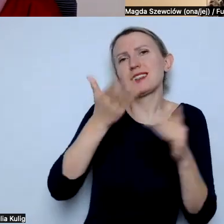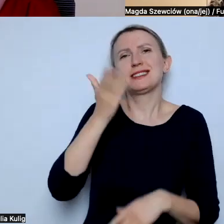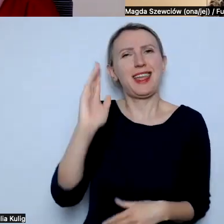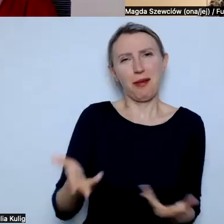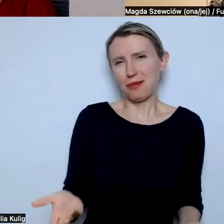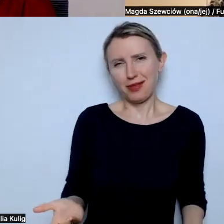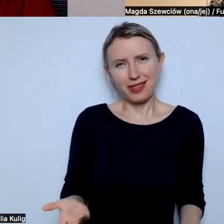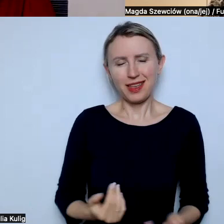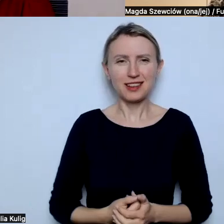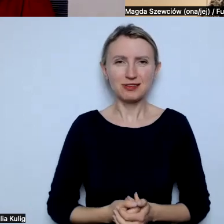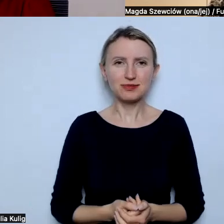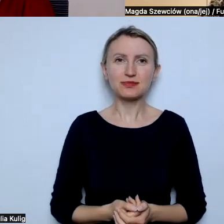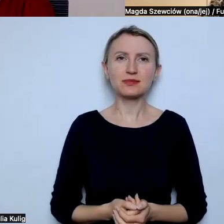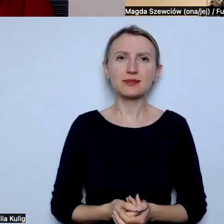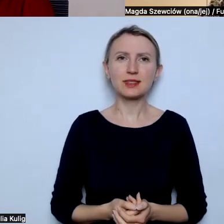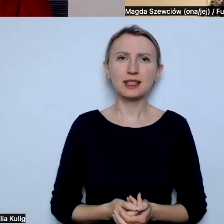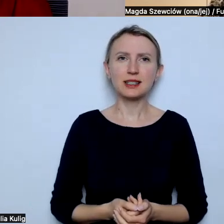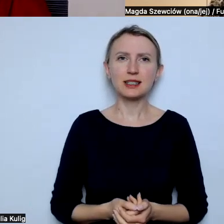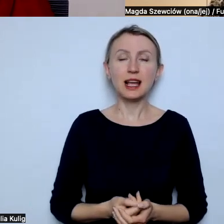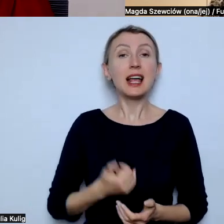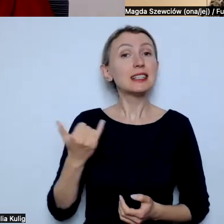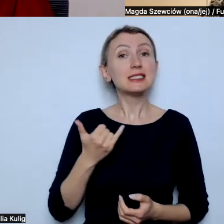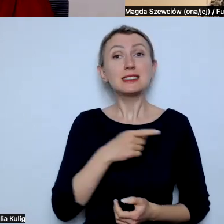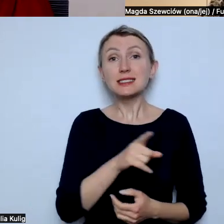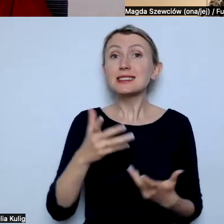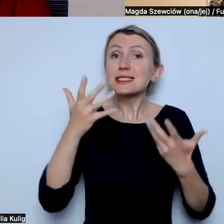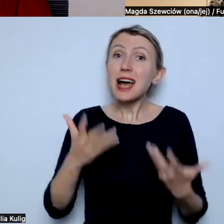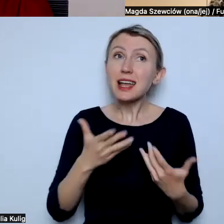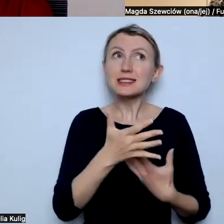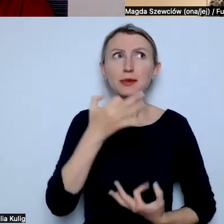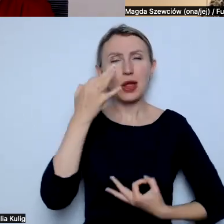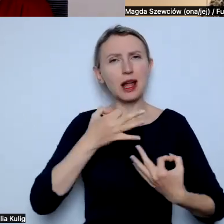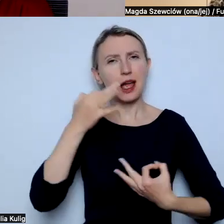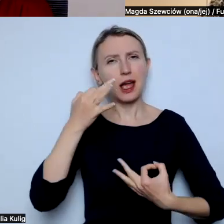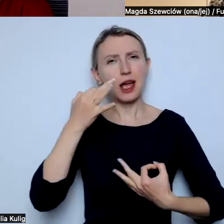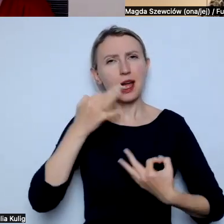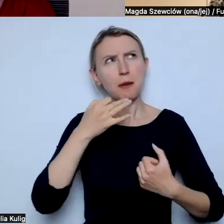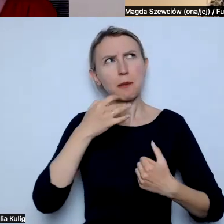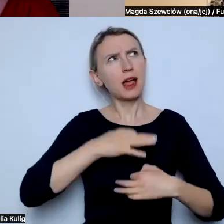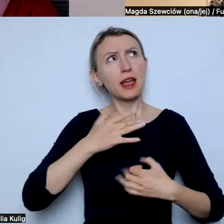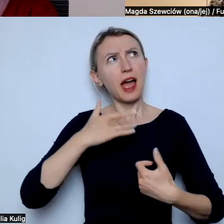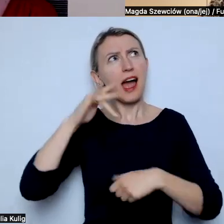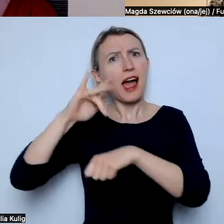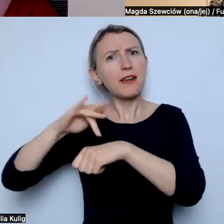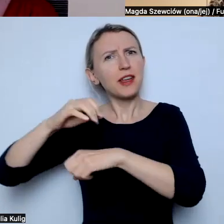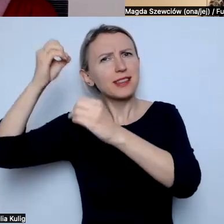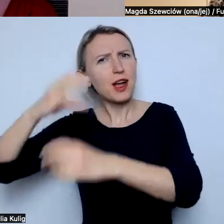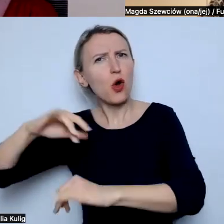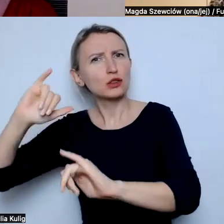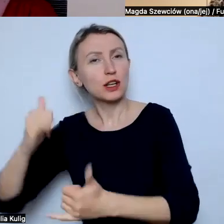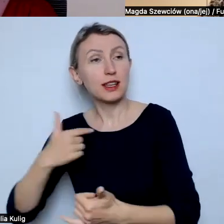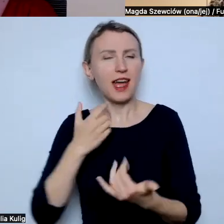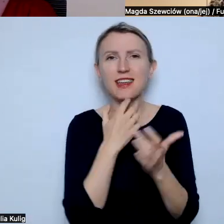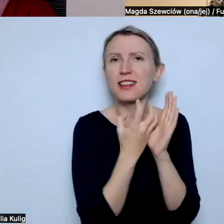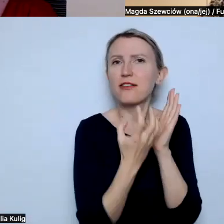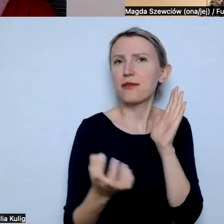zachęcam właśnie do zadania sobie takie pytania. Co najgorszego się może stać, jeśli faktycznie napiszę ten wpis